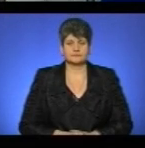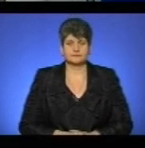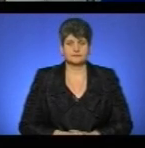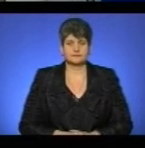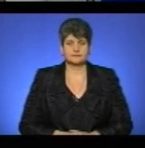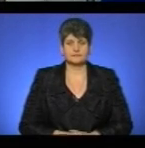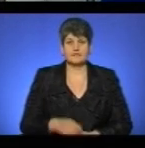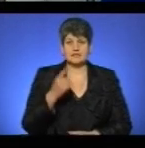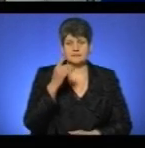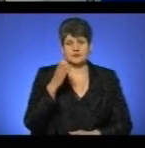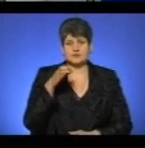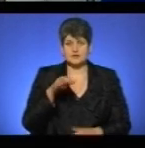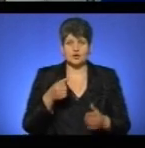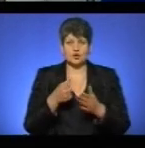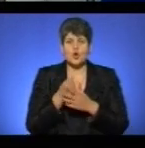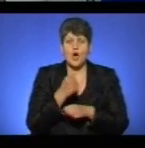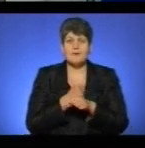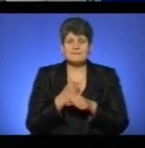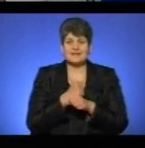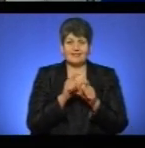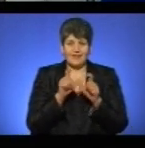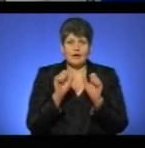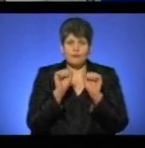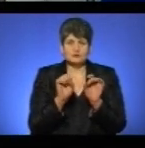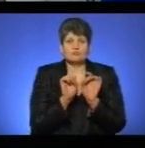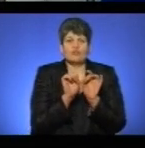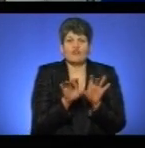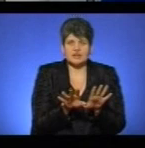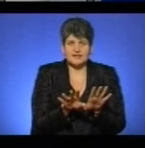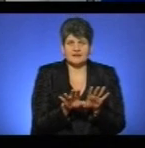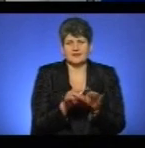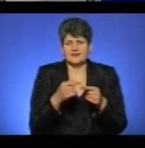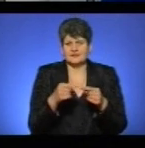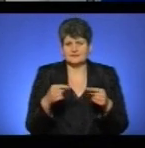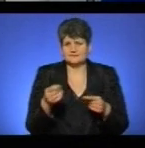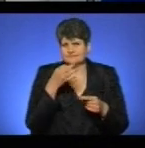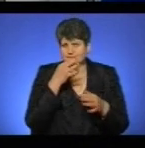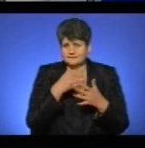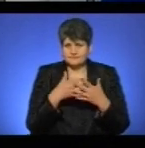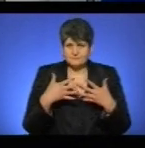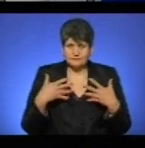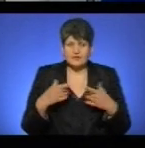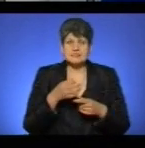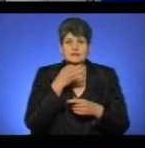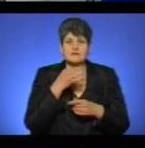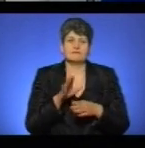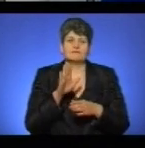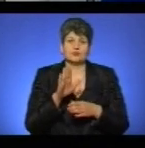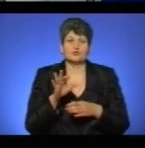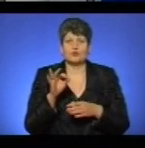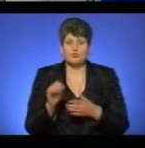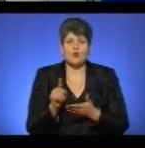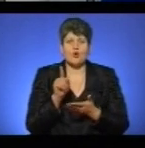З 1 січня до аптек можна повертати лікарські засоби та медичні вироби, повідомила виконувач обов'язків міністра